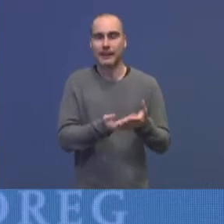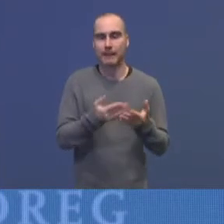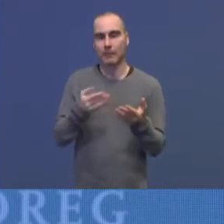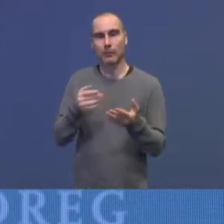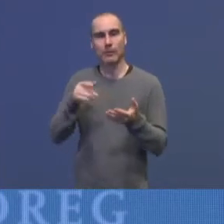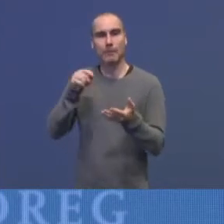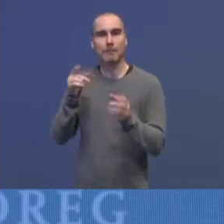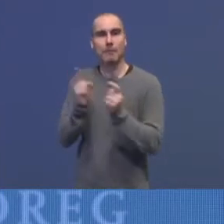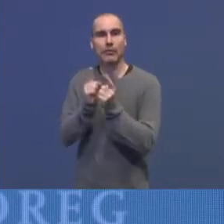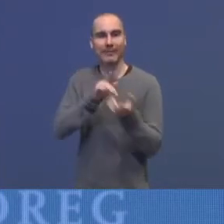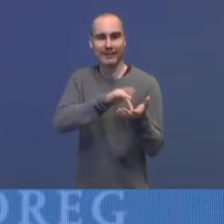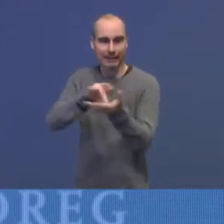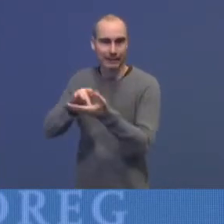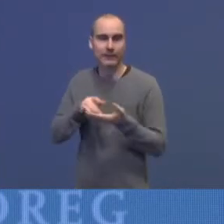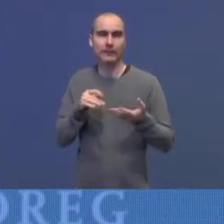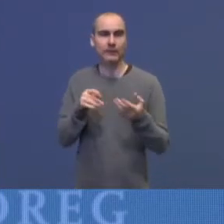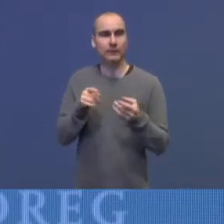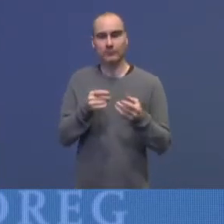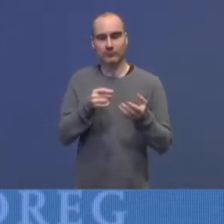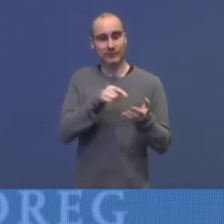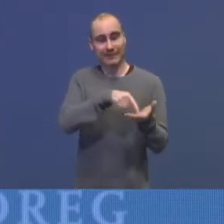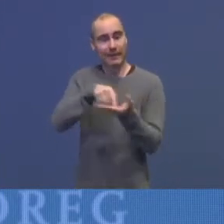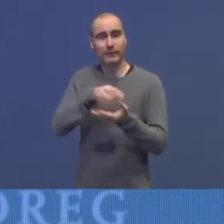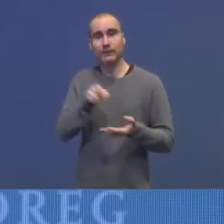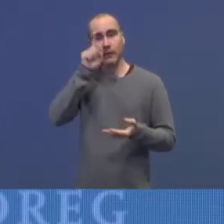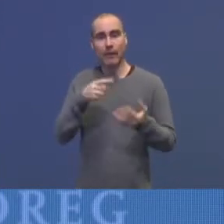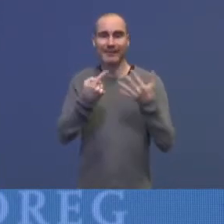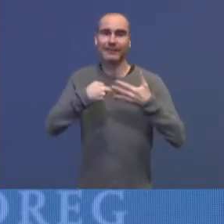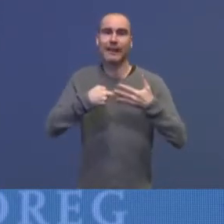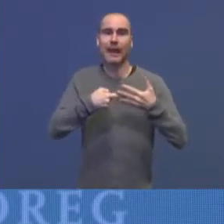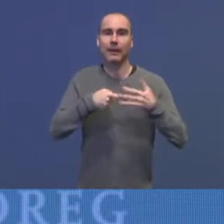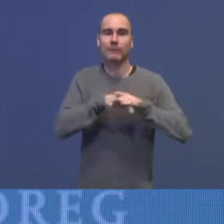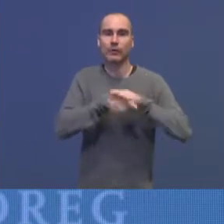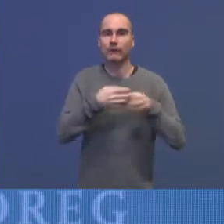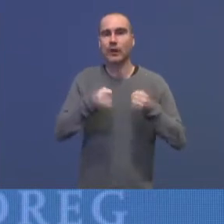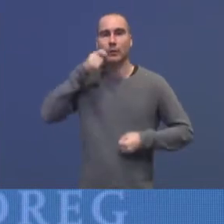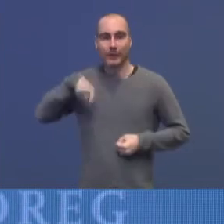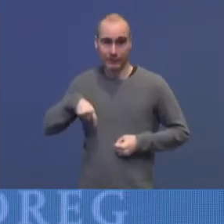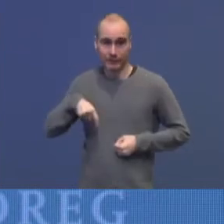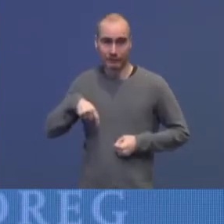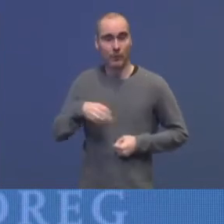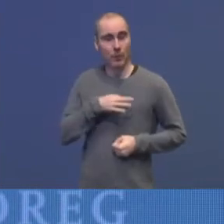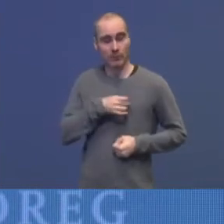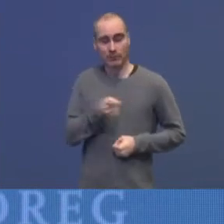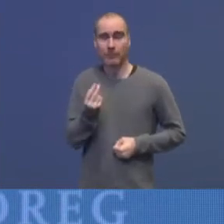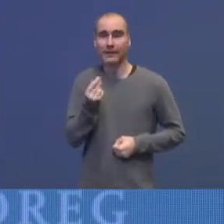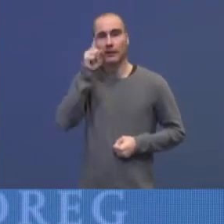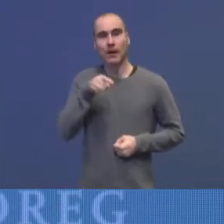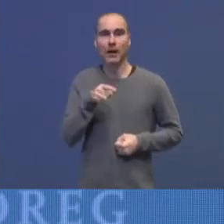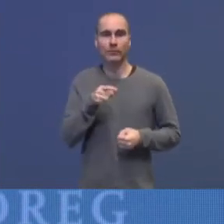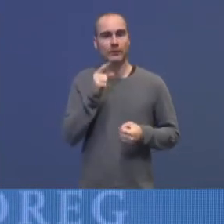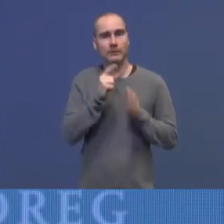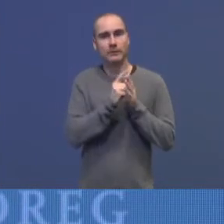inkludering og integrering av flyktninger fra Ukraina. Og håper er jo at disse pengene da raskt vil kunne fordeles gjennom